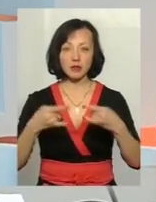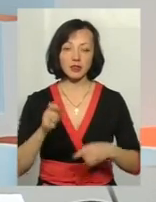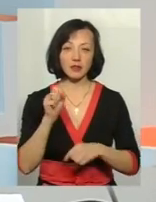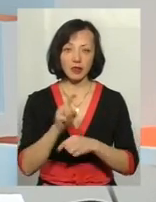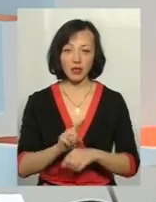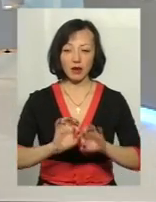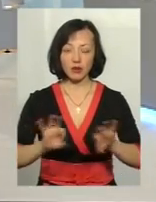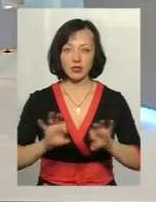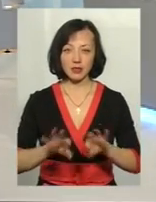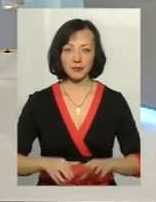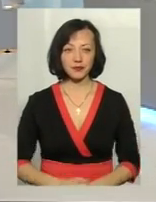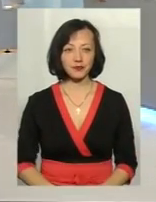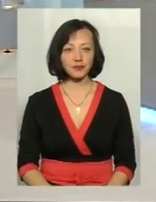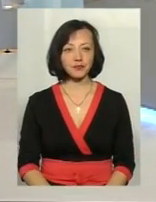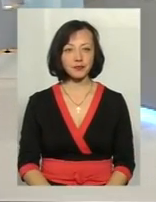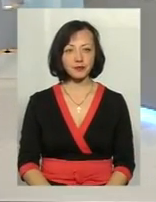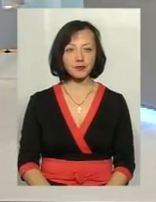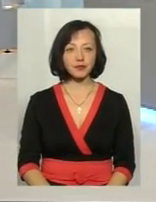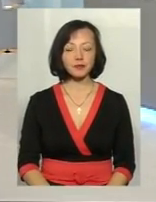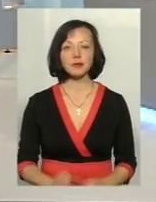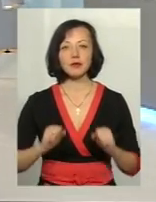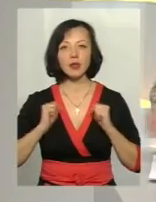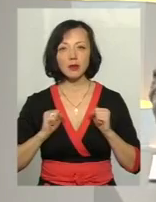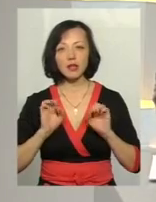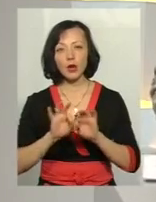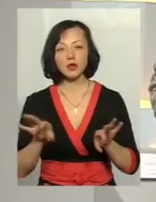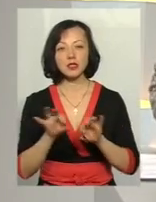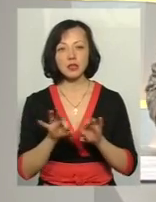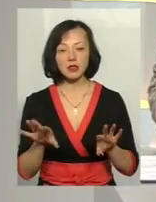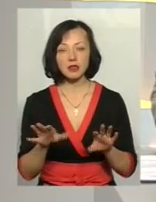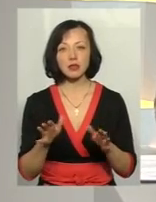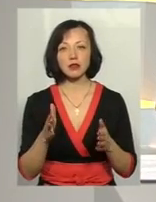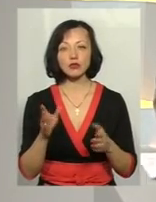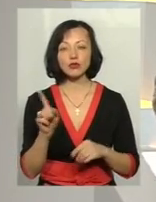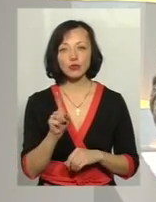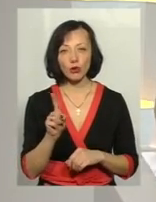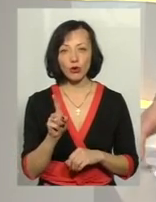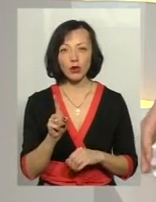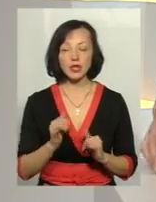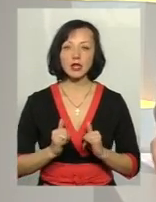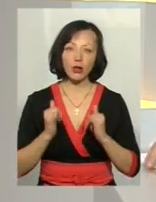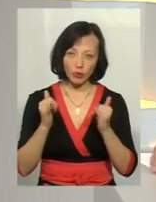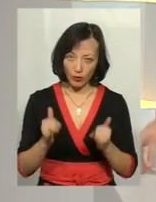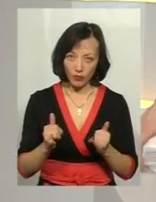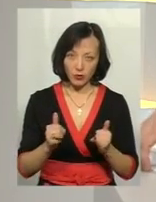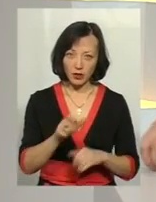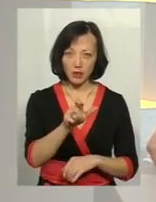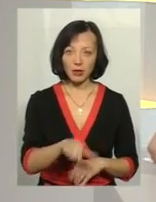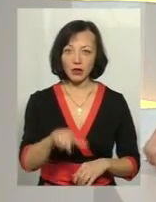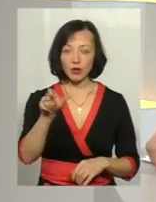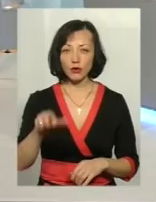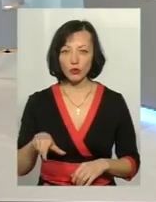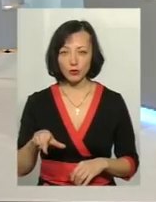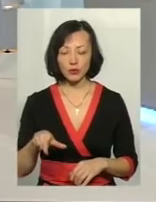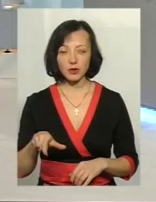принципі, виконується функцією. Так, намагаємося роз'яснити, розказати, що шановні співмешканці,